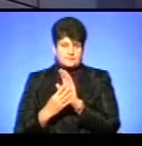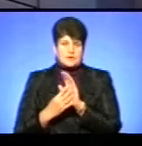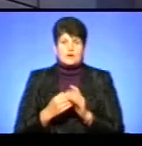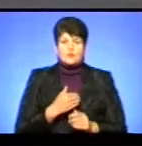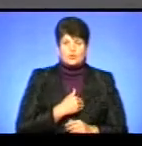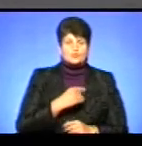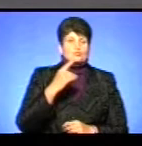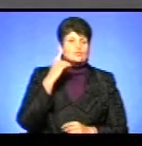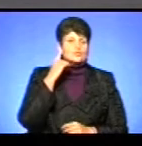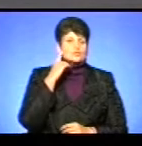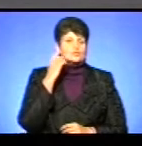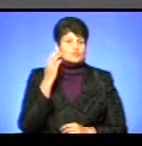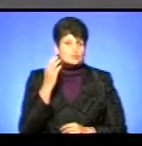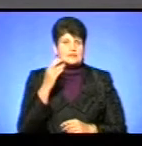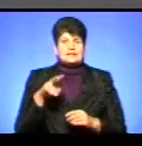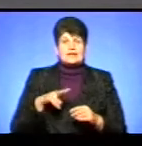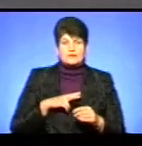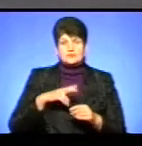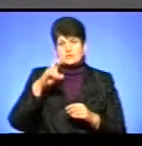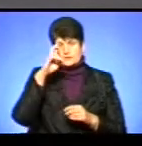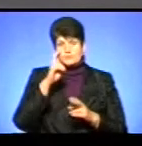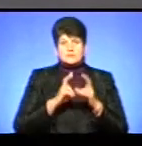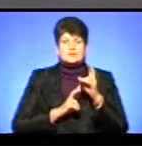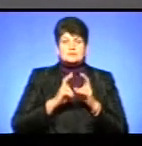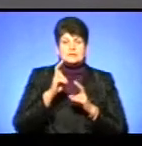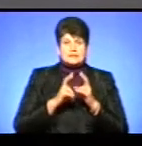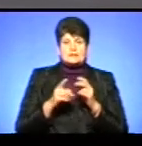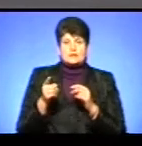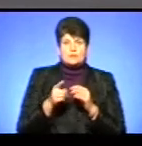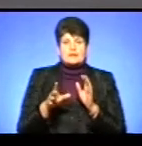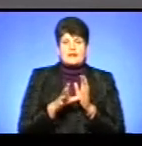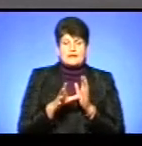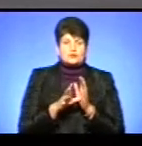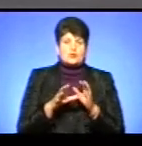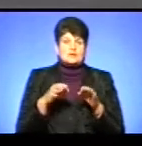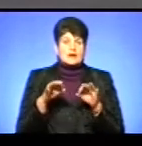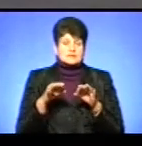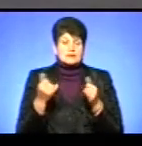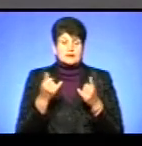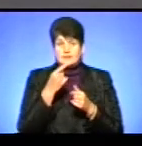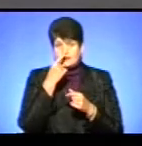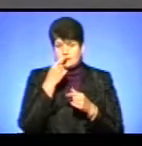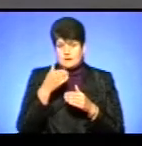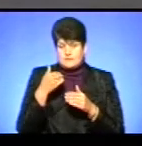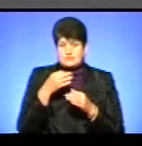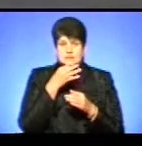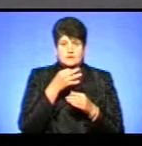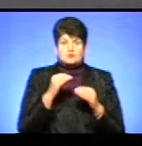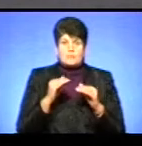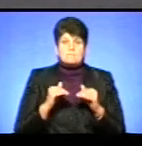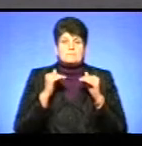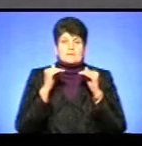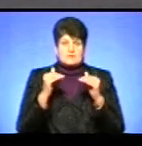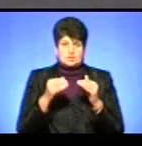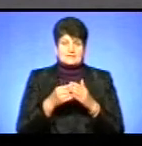почули, власне, директора комунального підприємства «Тернопіль Електротранс», який нещодавно заявив, що підвищення тарифів